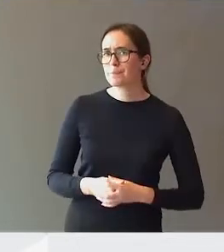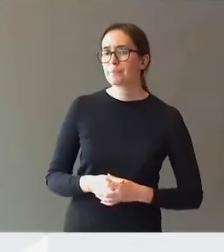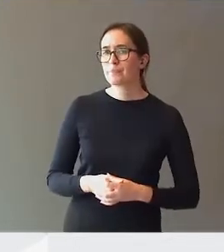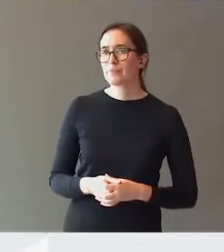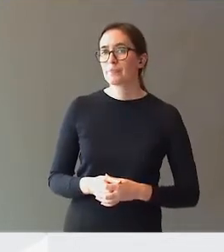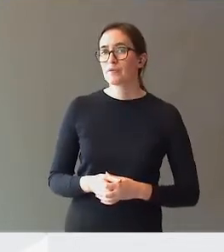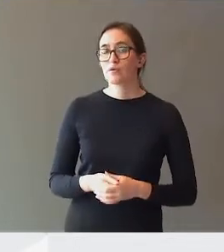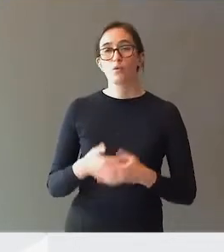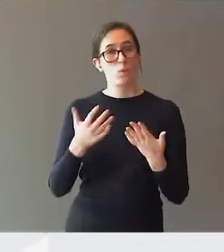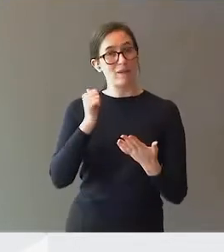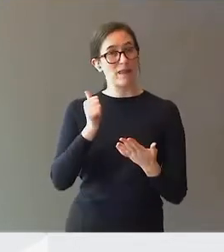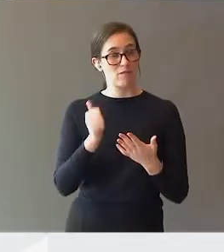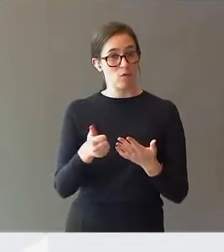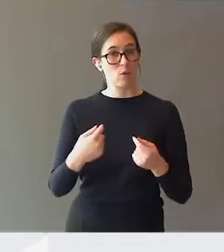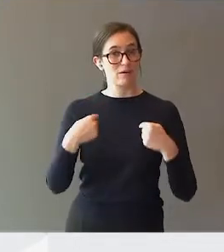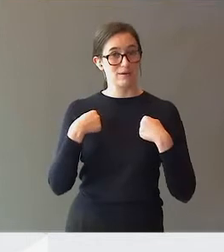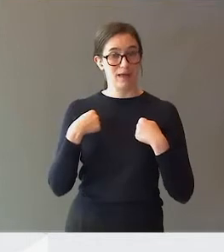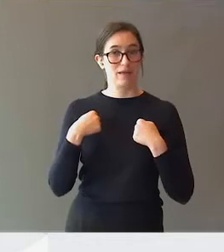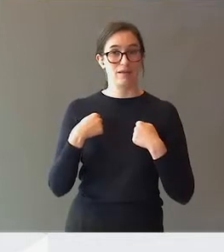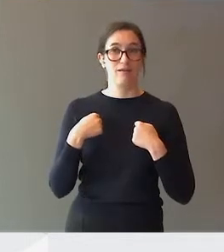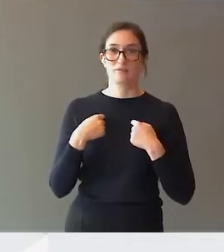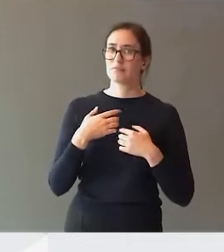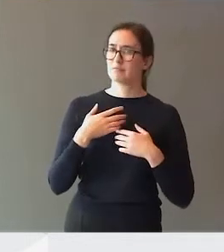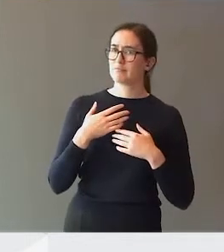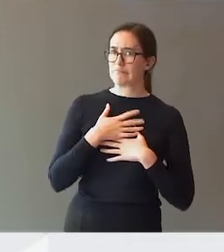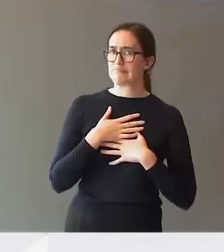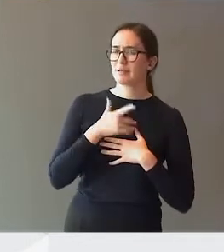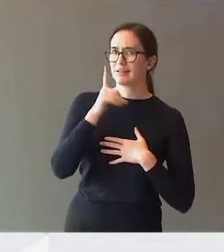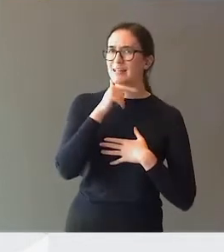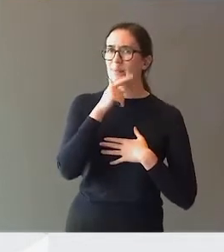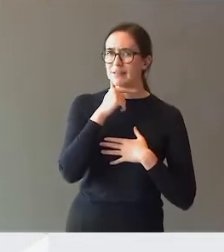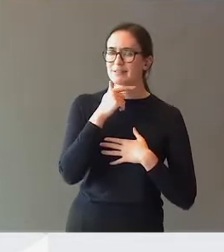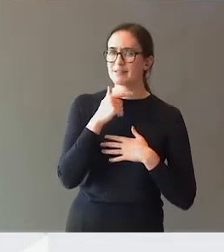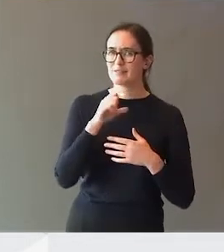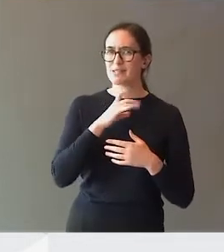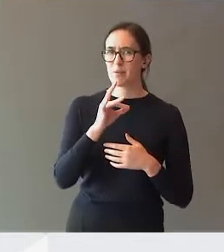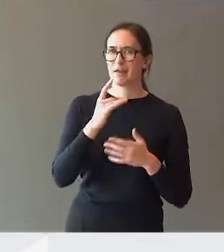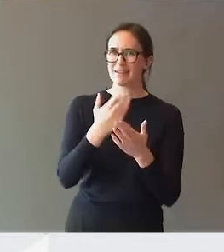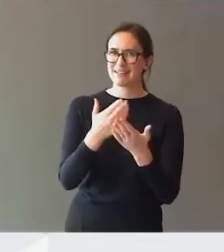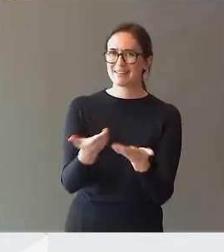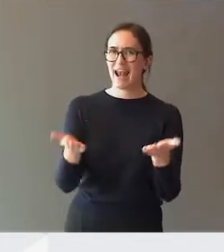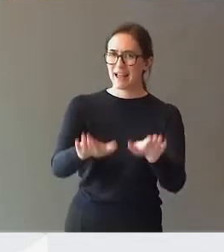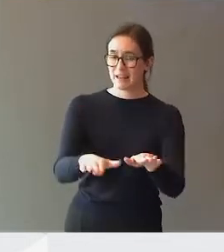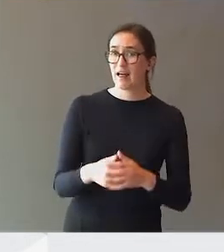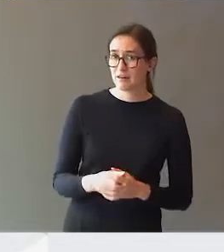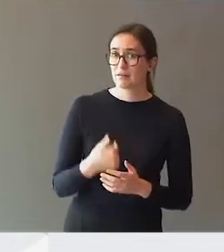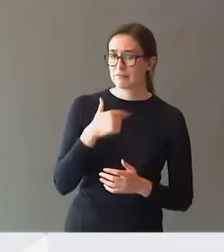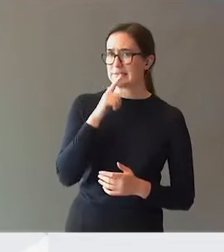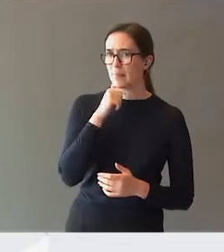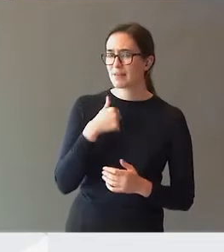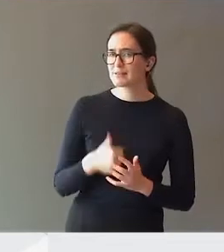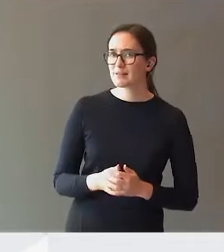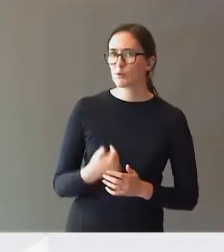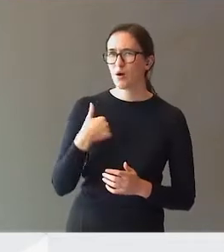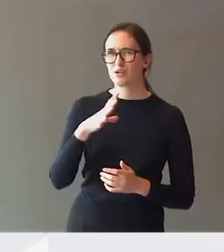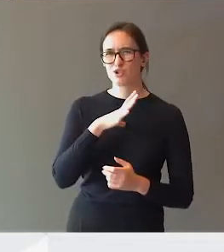Og derfor så er jeg fryktelig skeptisk til å legge ned PP-tjenesten. Og jeg er fryktelig... Jeg synes det